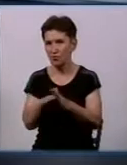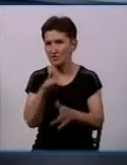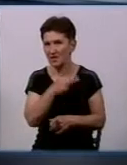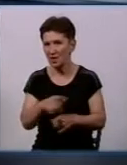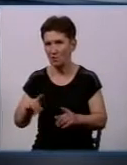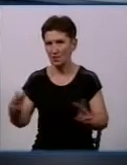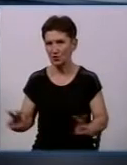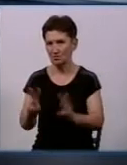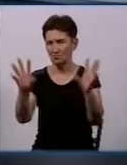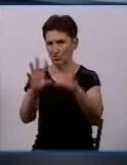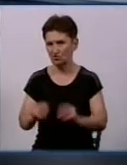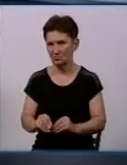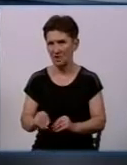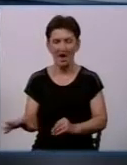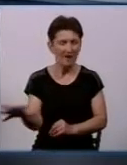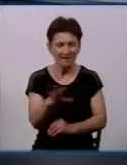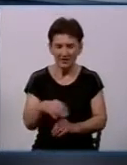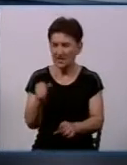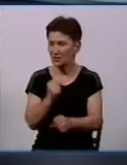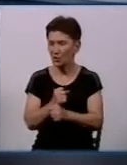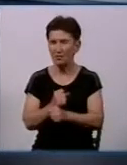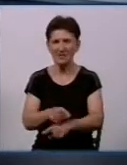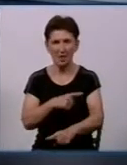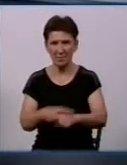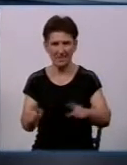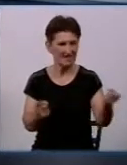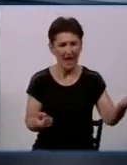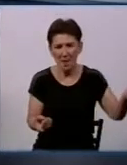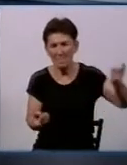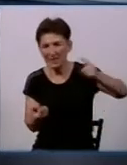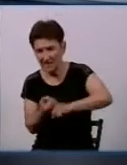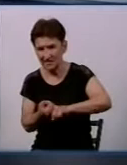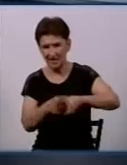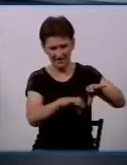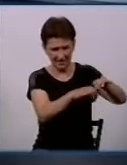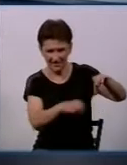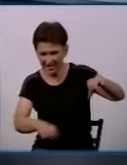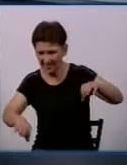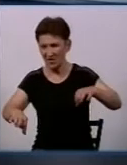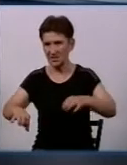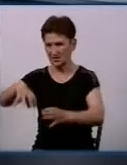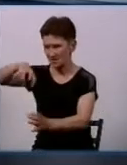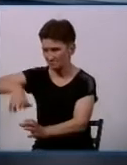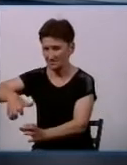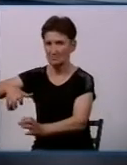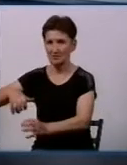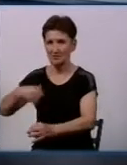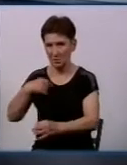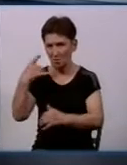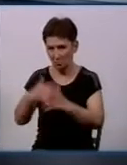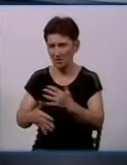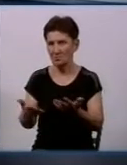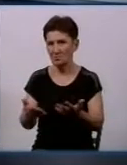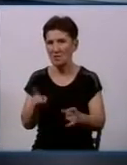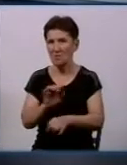Тобто все робиться дуже швидко. Менше 30 секунд під'єднатися до системи. З моменту зупинки машини, я так розумію,